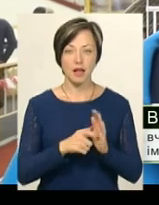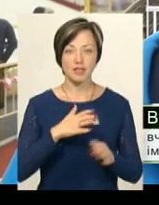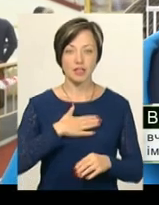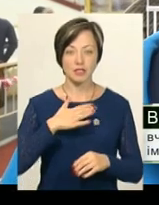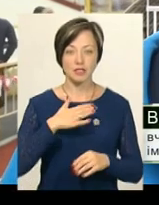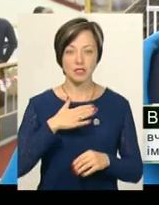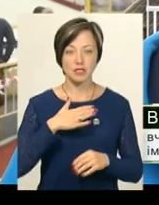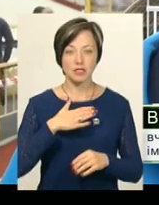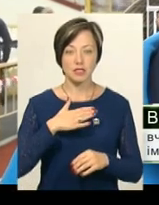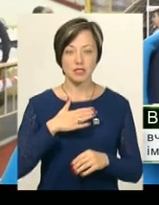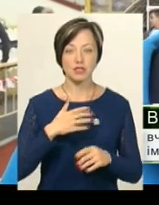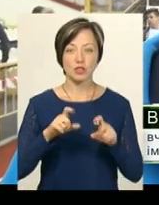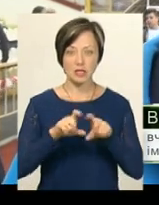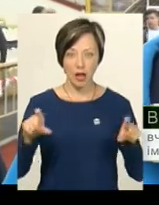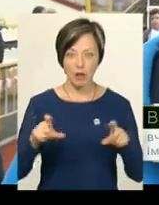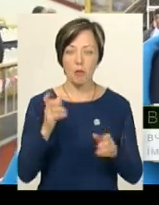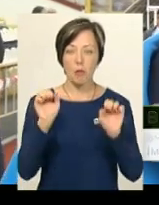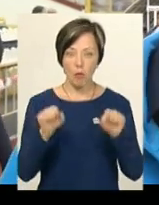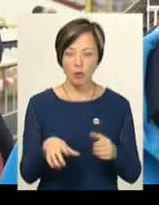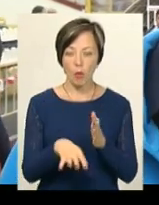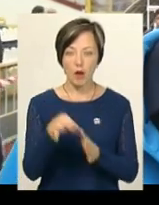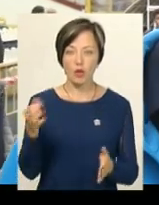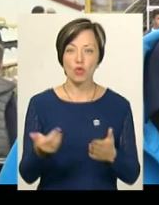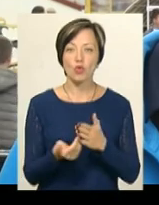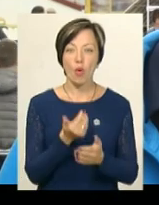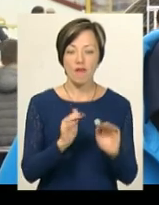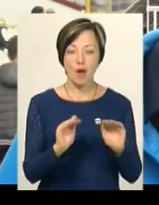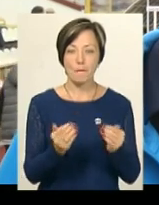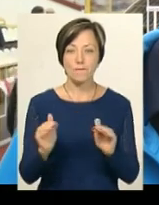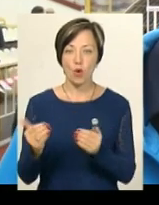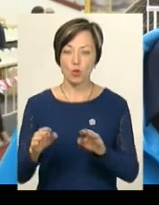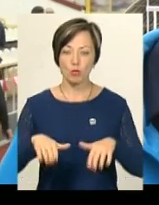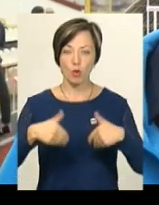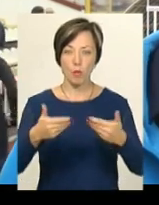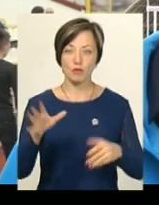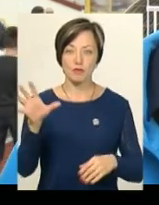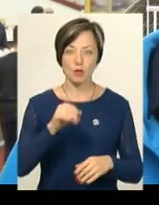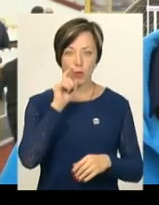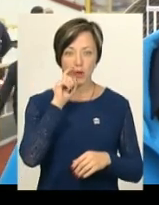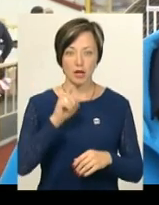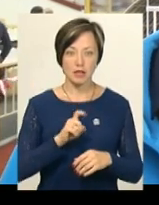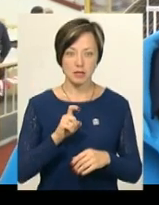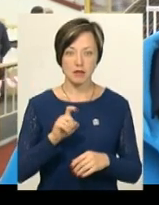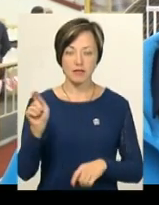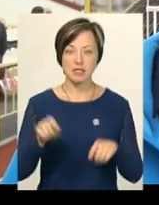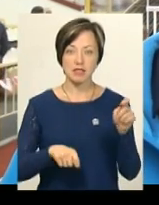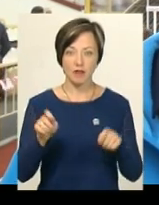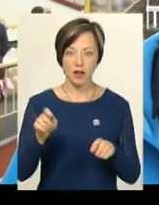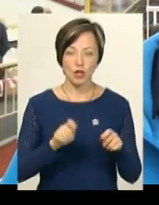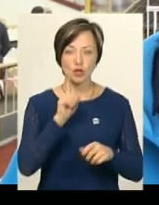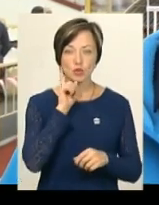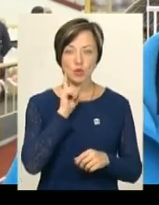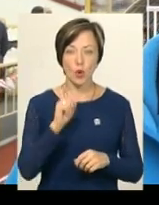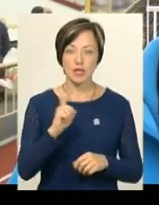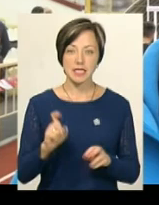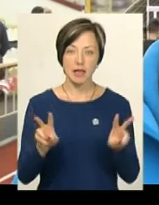навчального закладу мають змогу обрати нові модулі, які пропонують нам всеукраїнський фестиваль «Джуніор